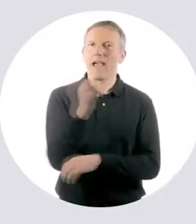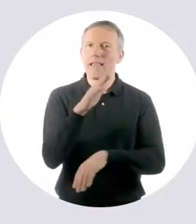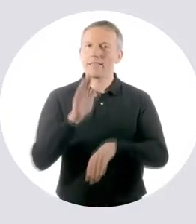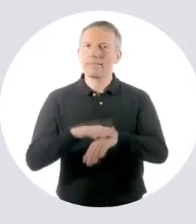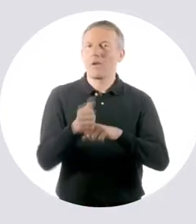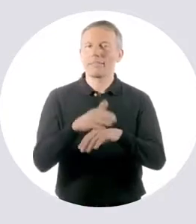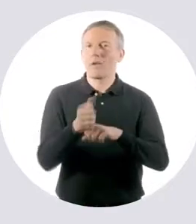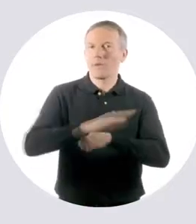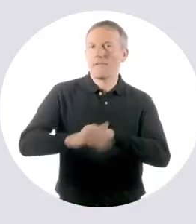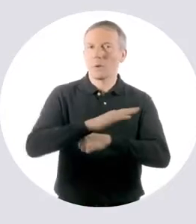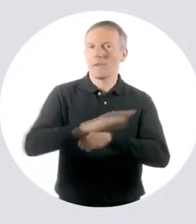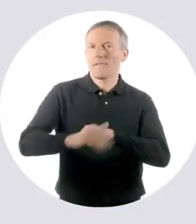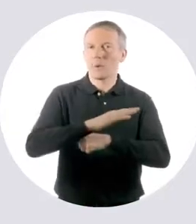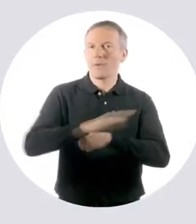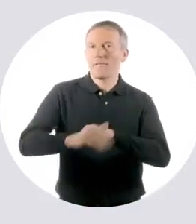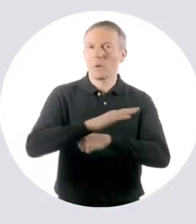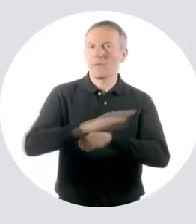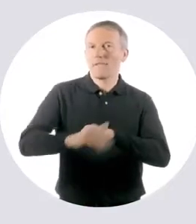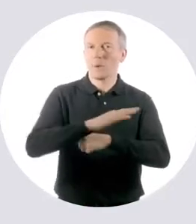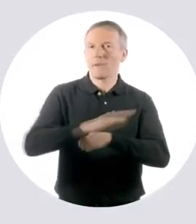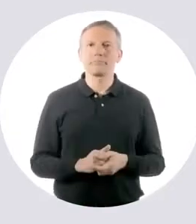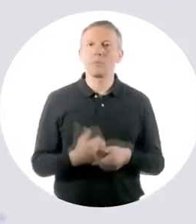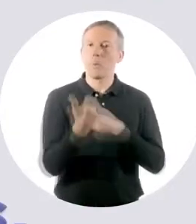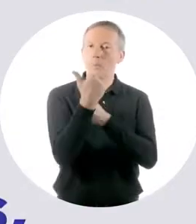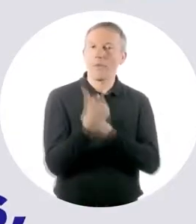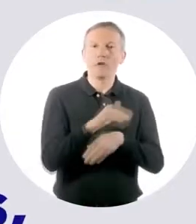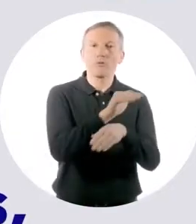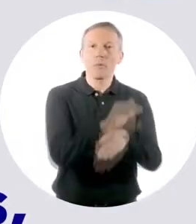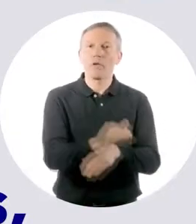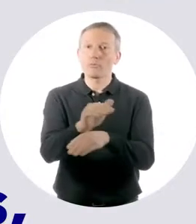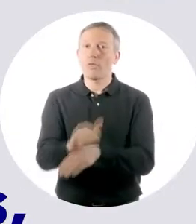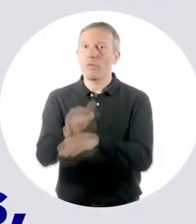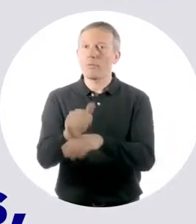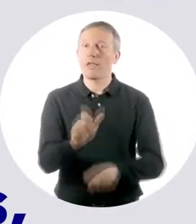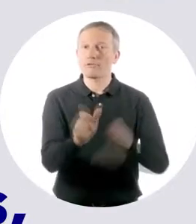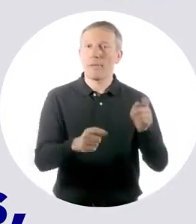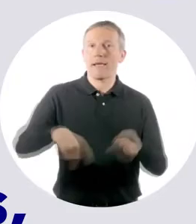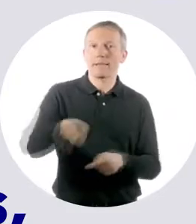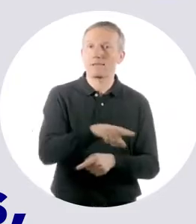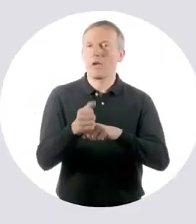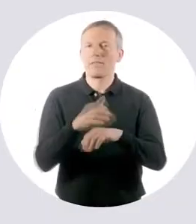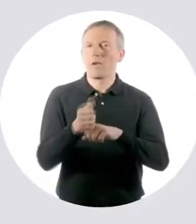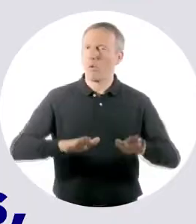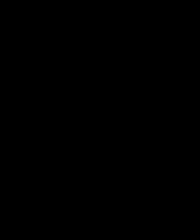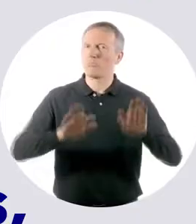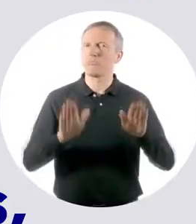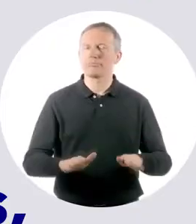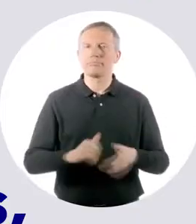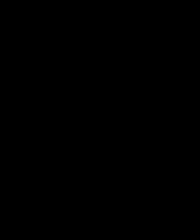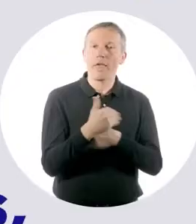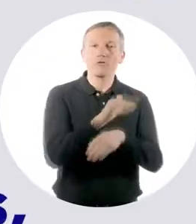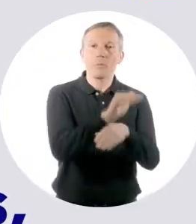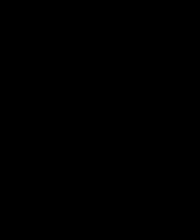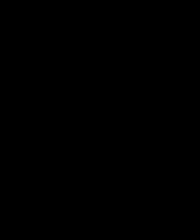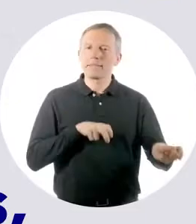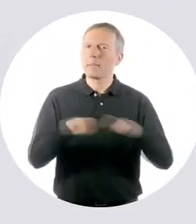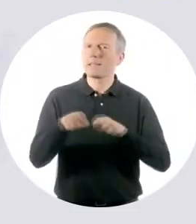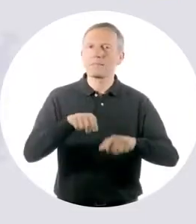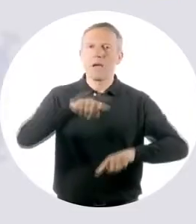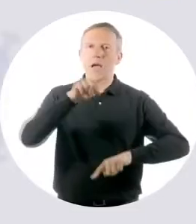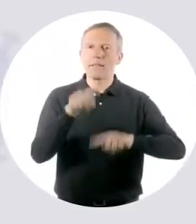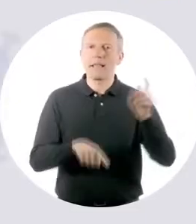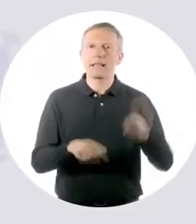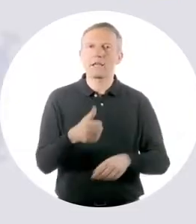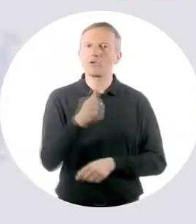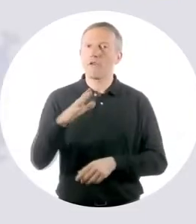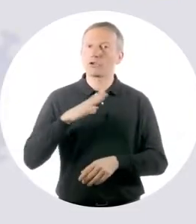ALERTE CORONA-SUS Pour vous protéger, et protéger les autres, sucez-chez-vous. TG, tout